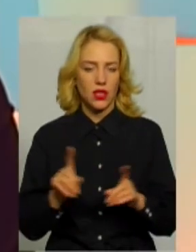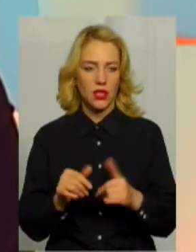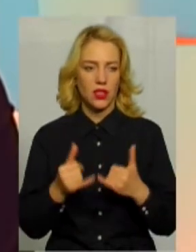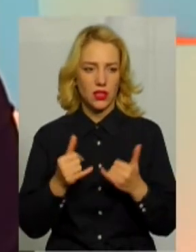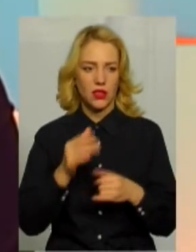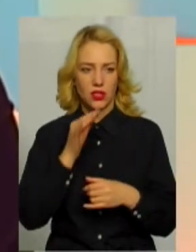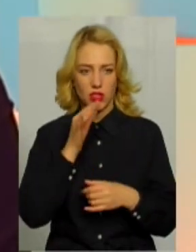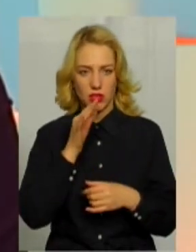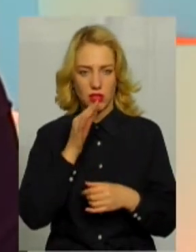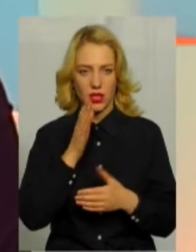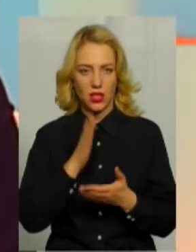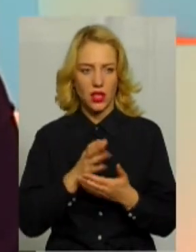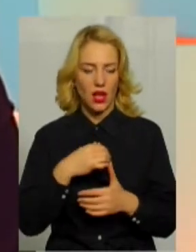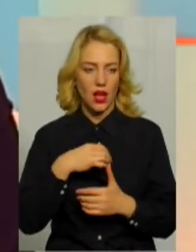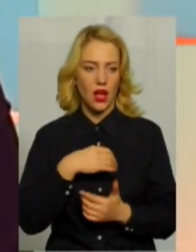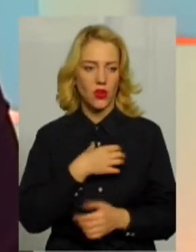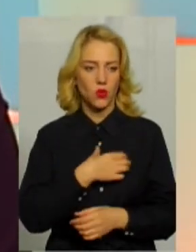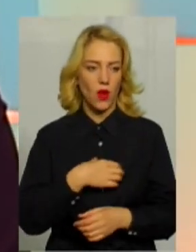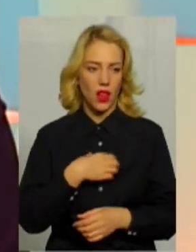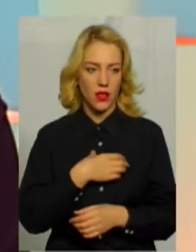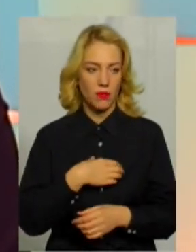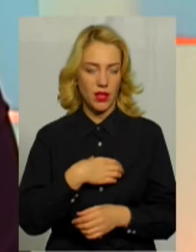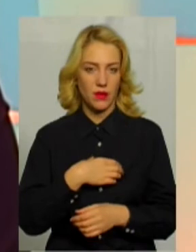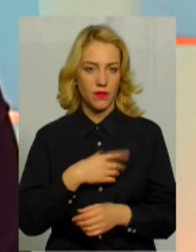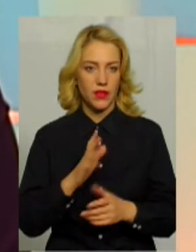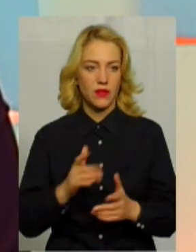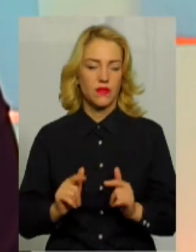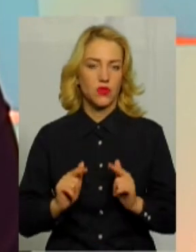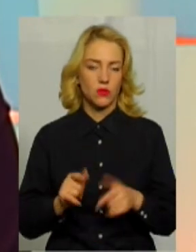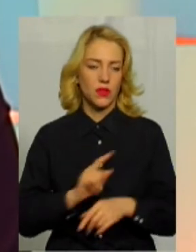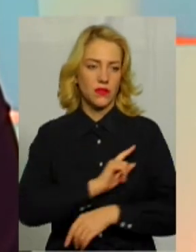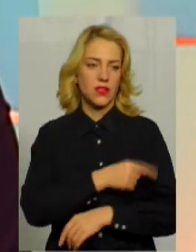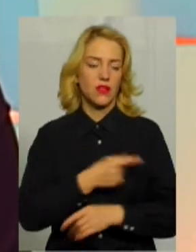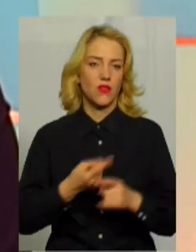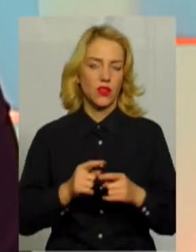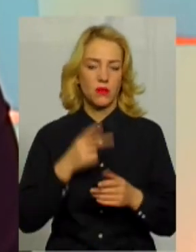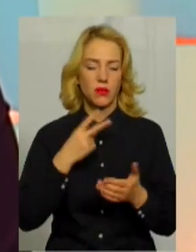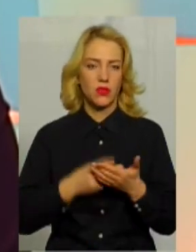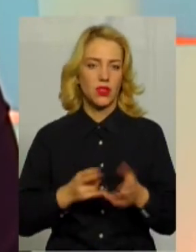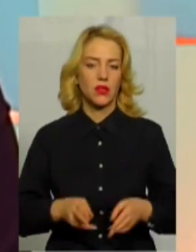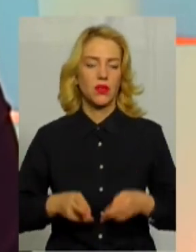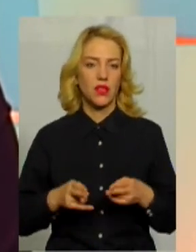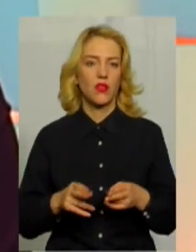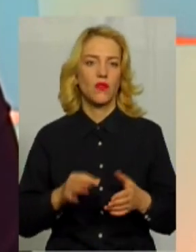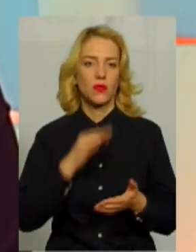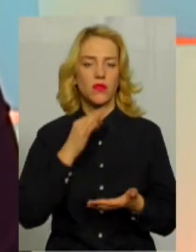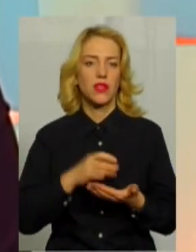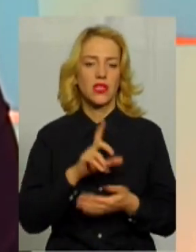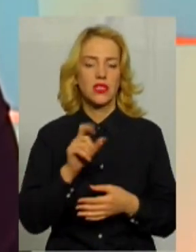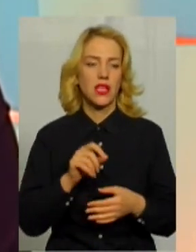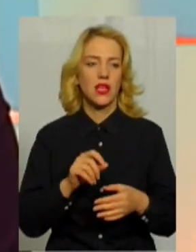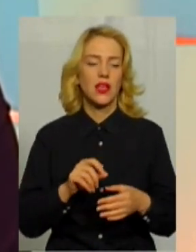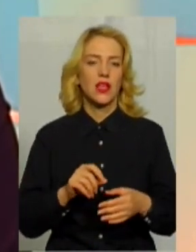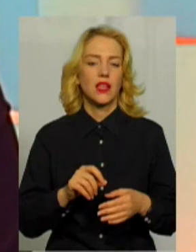даний час вже є актуальними, вони вступили в силу, вони передбачають кримінальну відповідальність за вчинення,